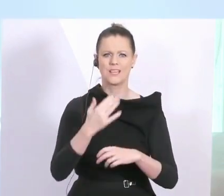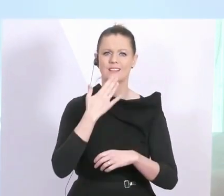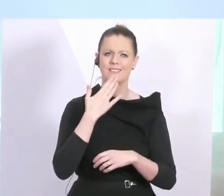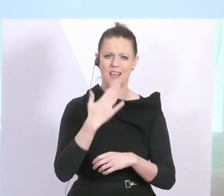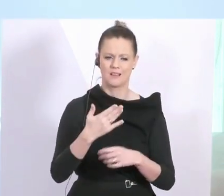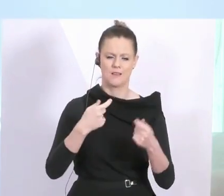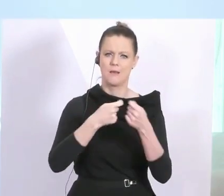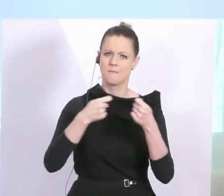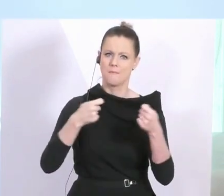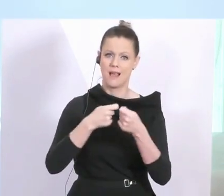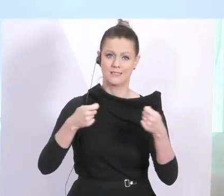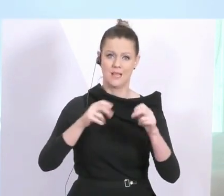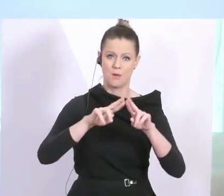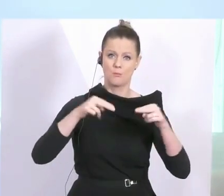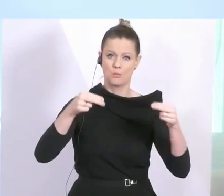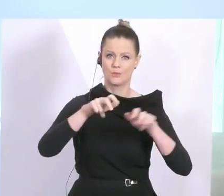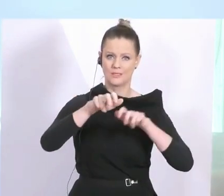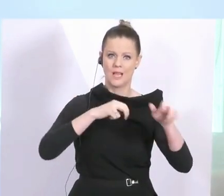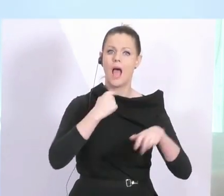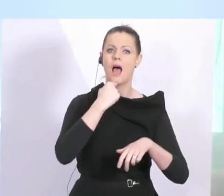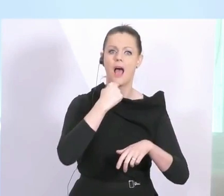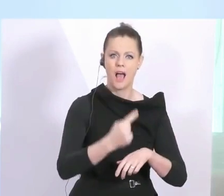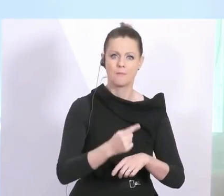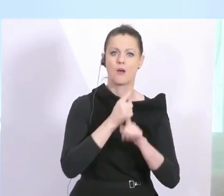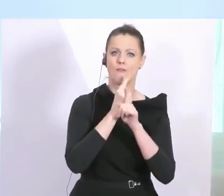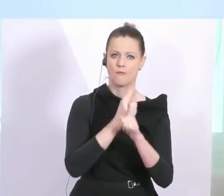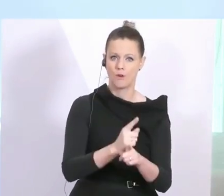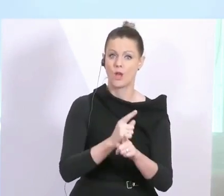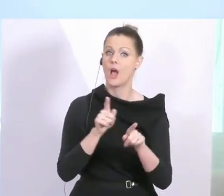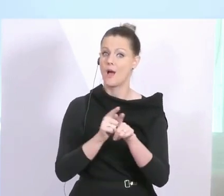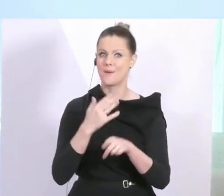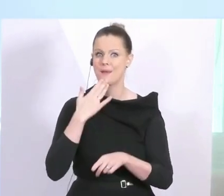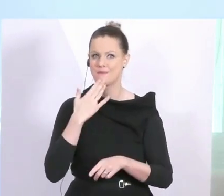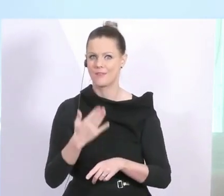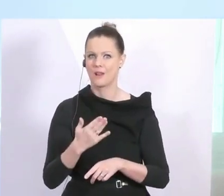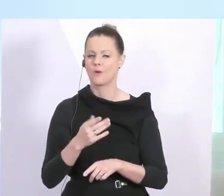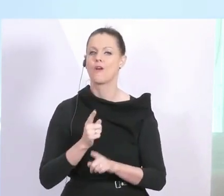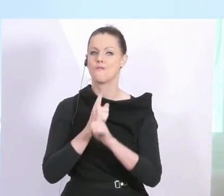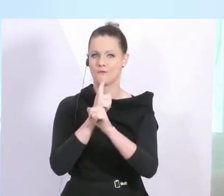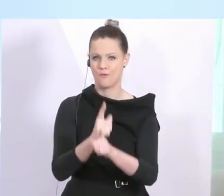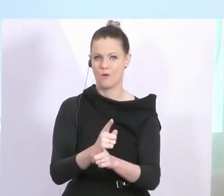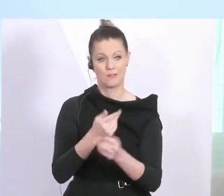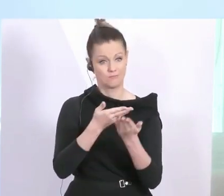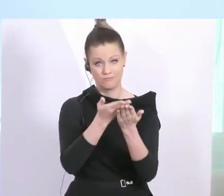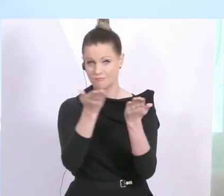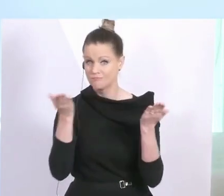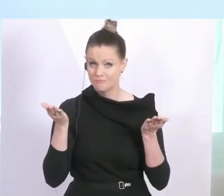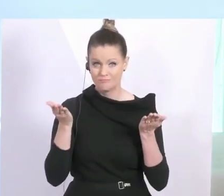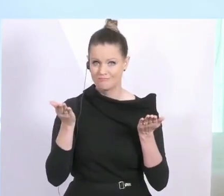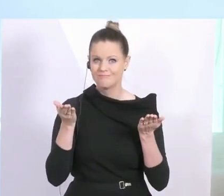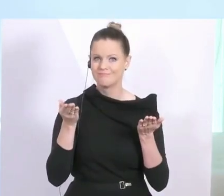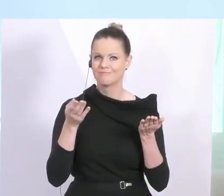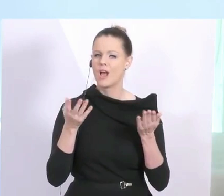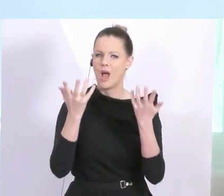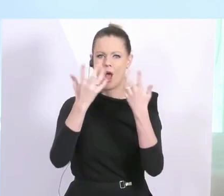Verordneten der Bundesregierung befolgen und auch die Empfehlungen. Sie, ihr werdet damit auch zu